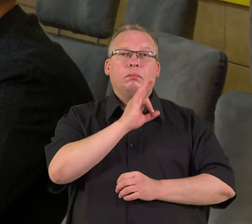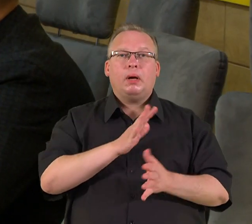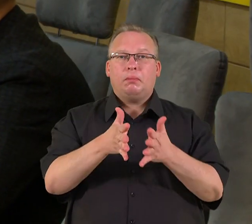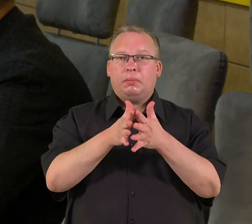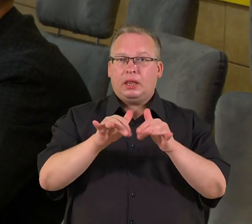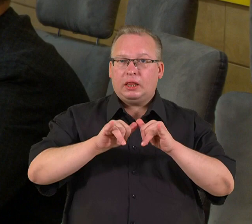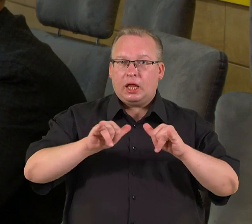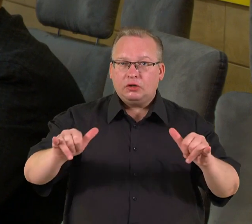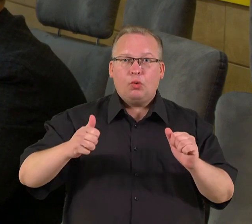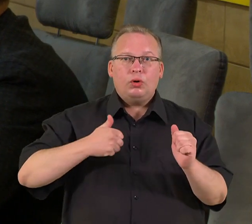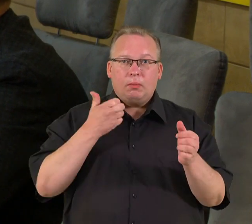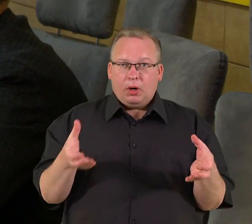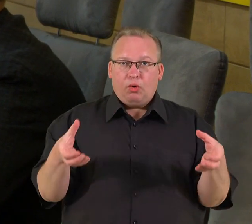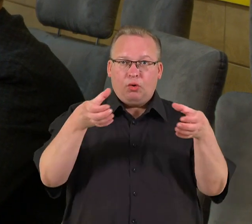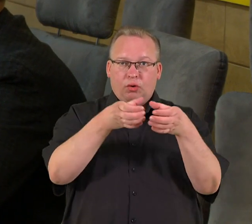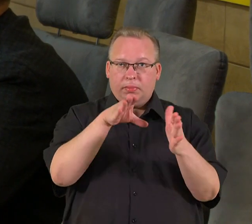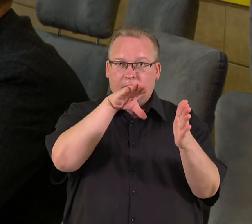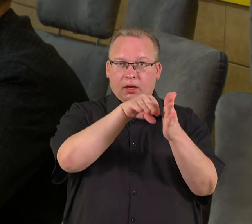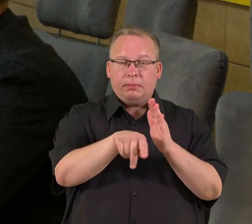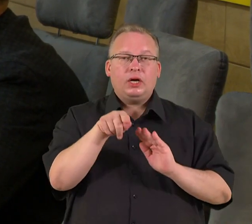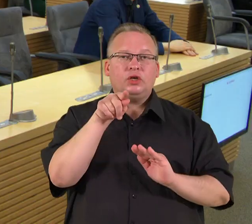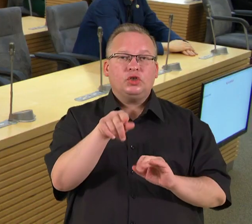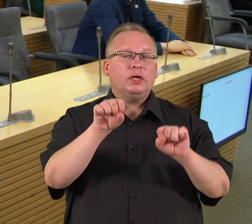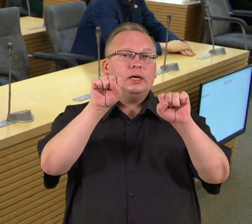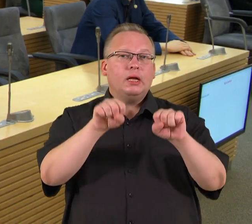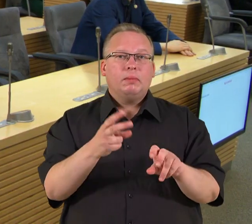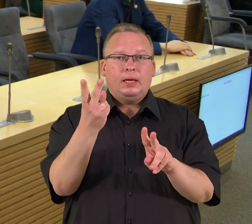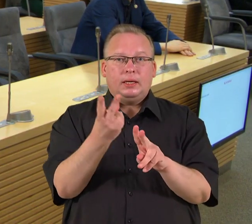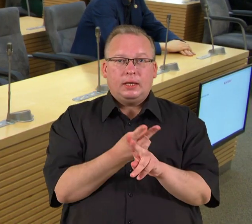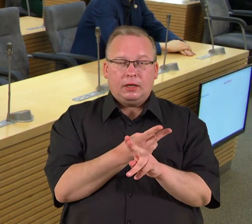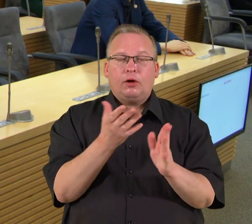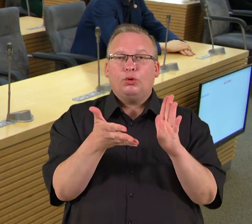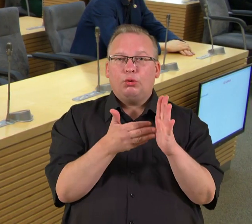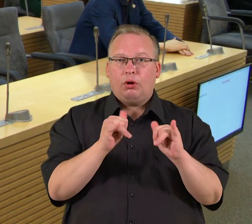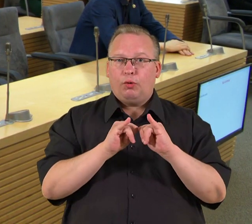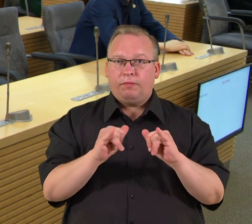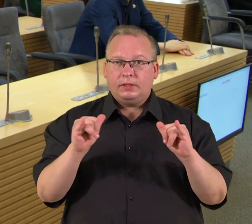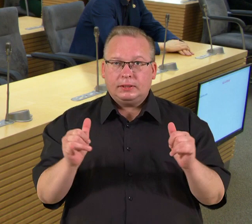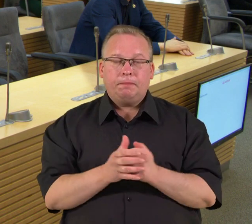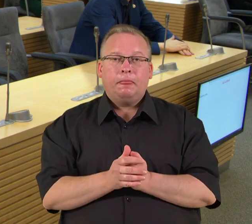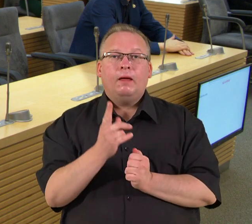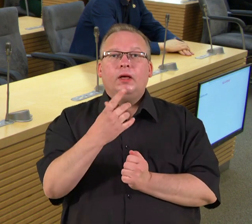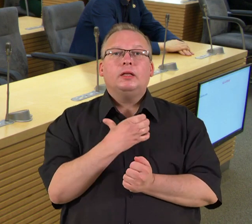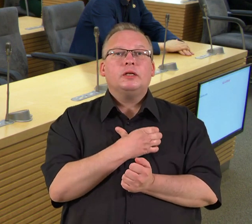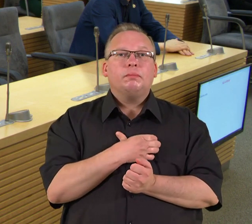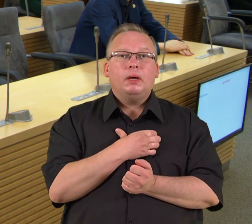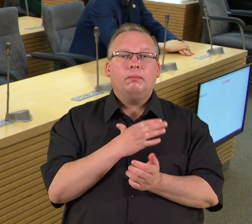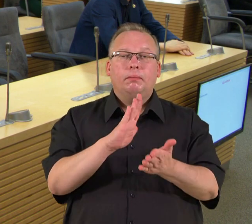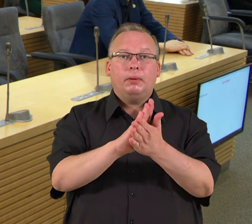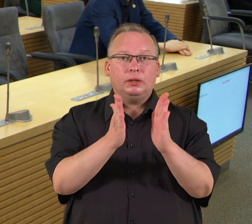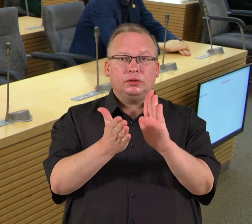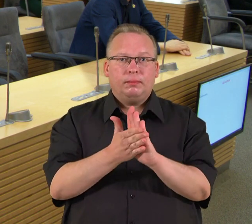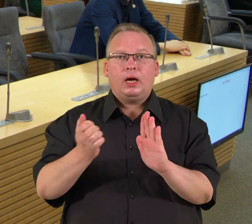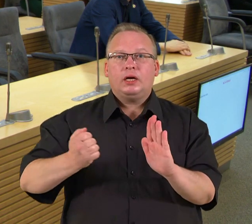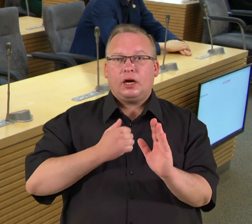plačiau nei tik sukarinta organizacija ir šį potencialą reikia vystyti. Pagrindinės išėties pozicijos ir yra pasirinkimas